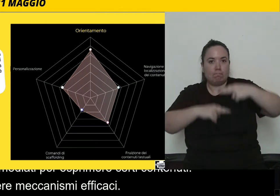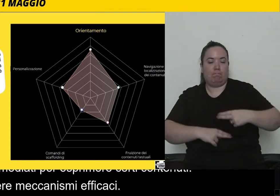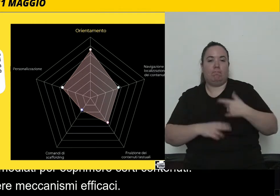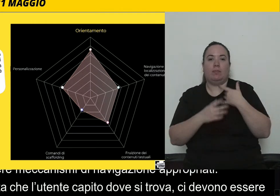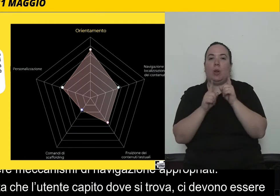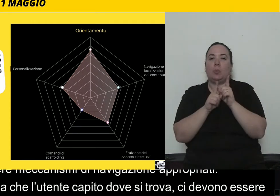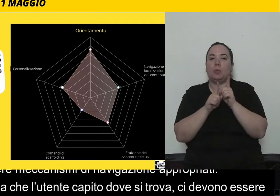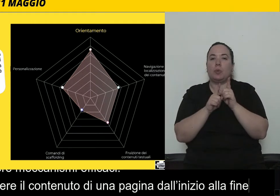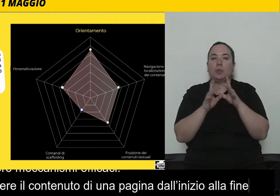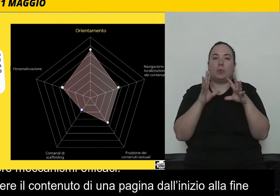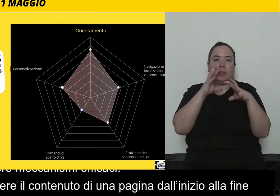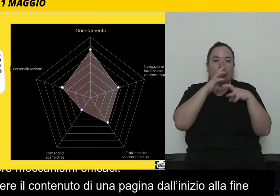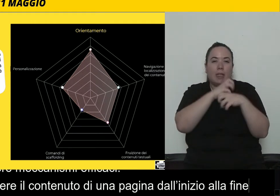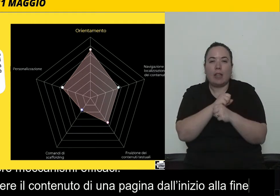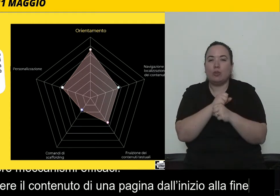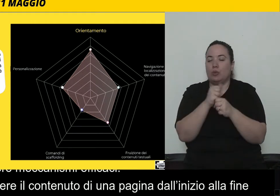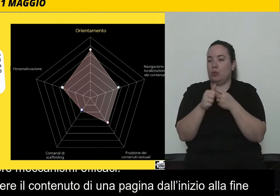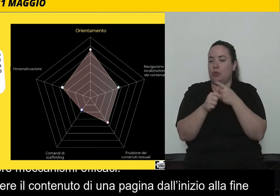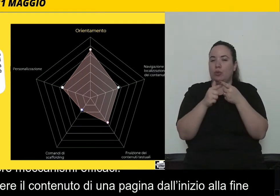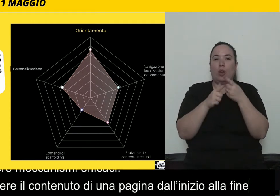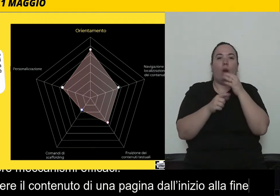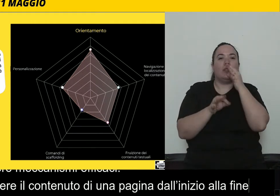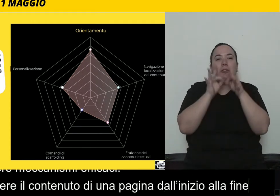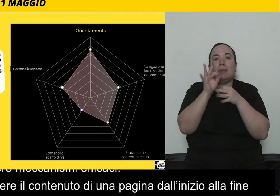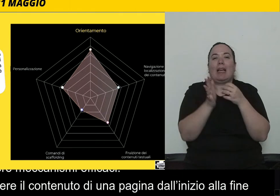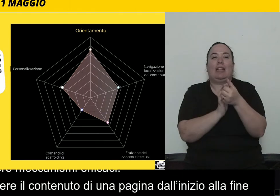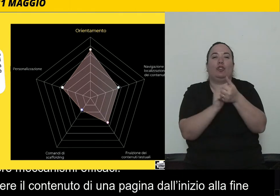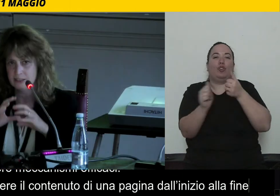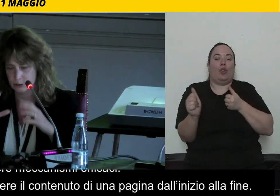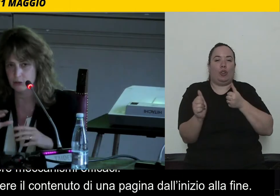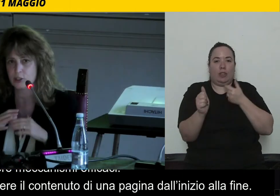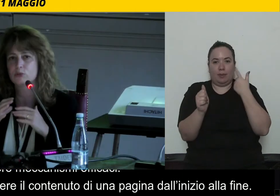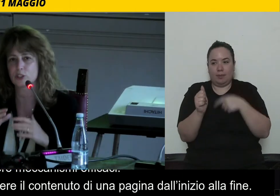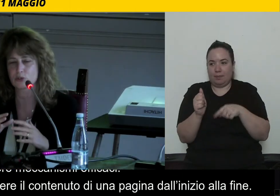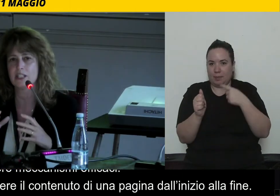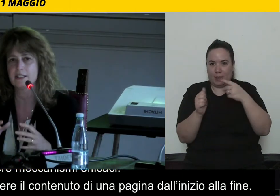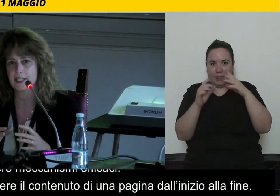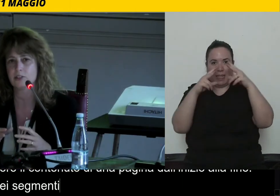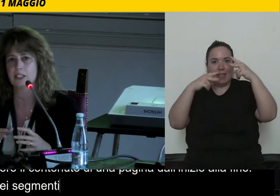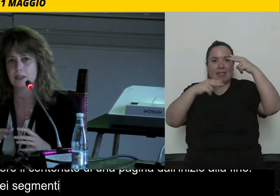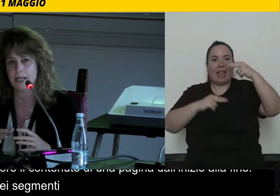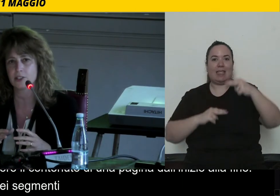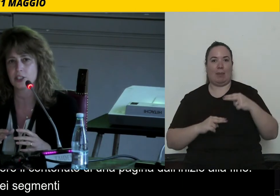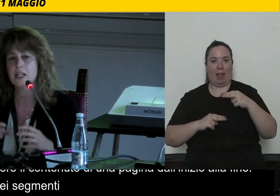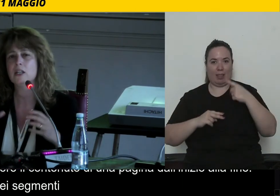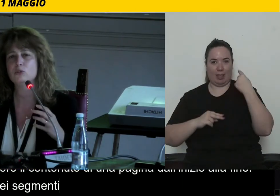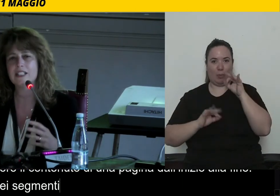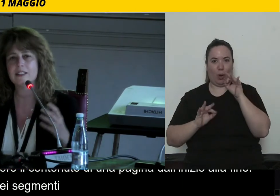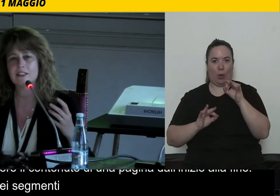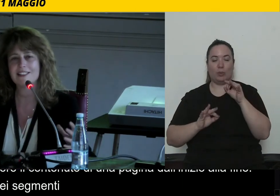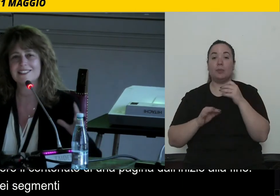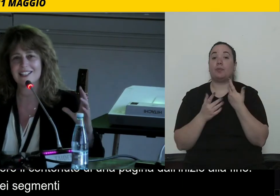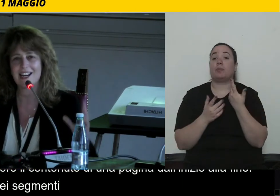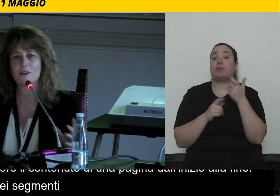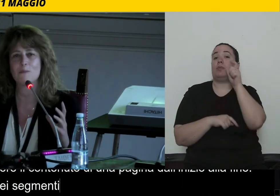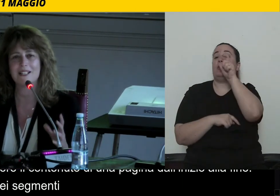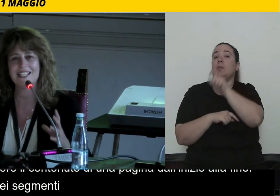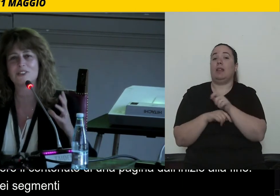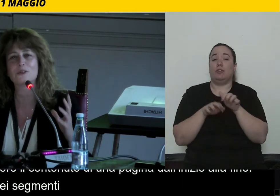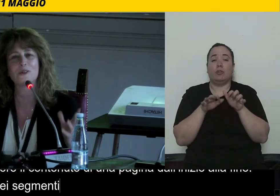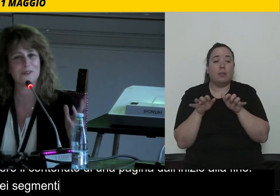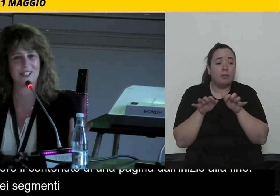delle preview, dei summary, dei vari segmenti di contenuto che sono all'interno della pagina. L'utente deve essere